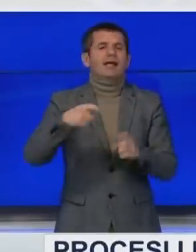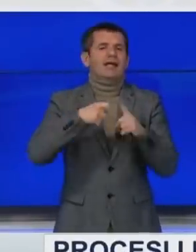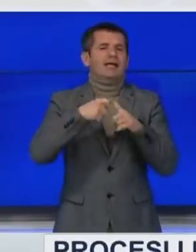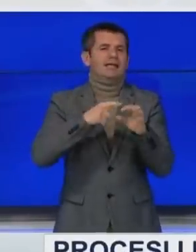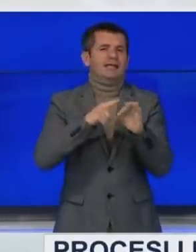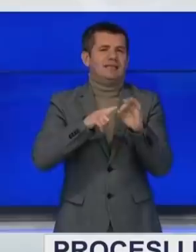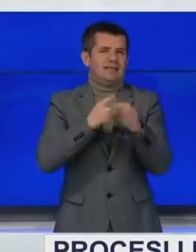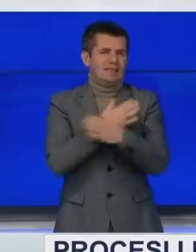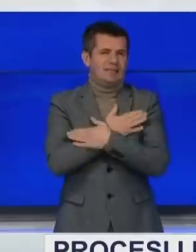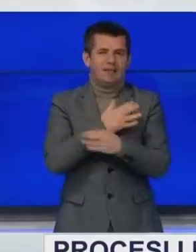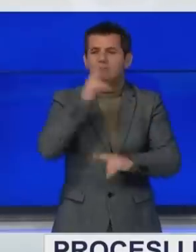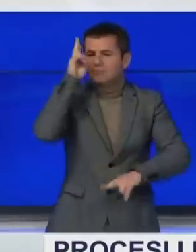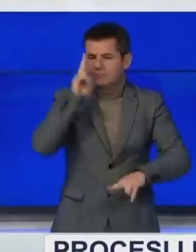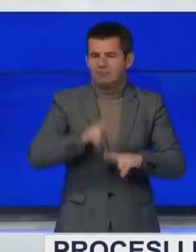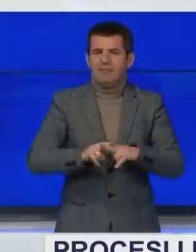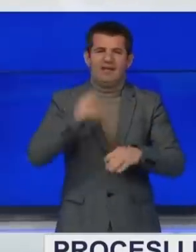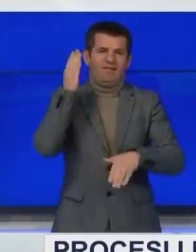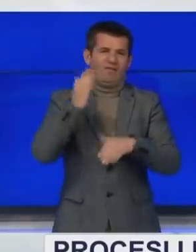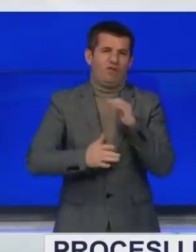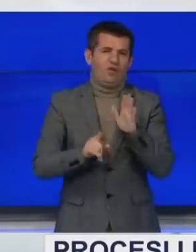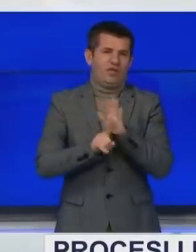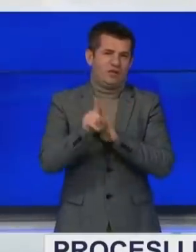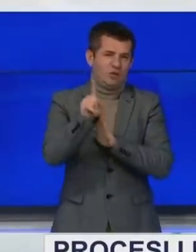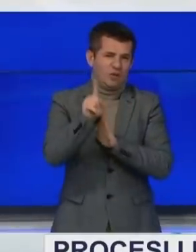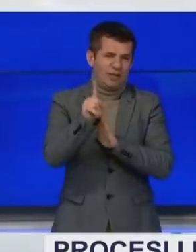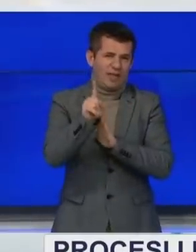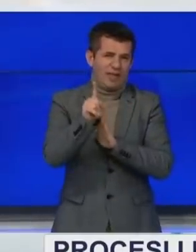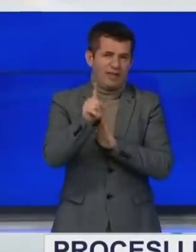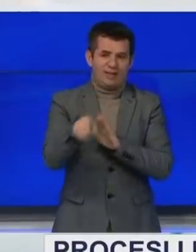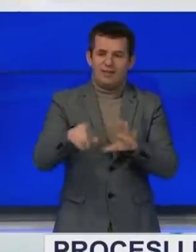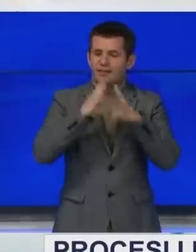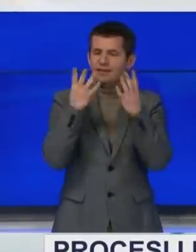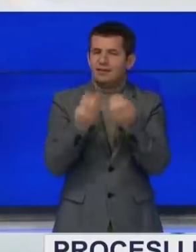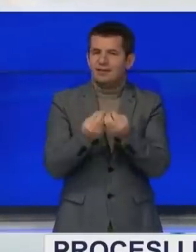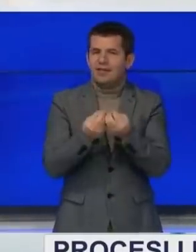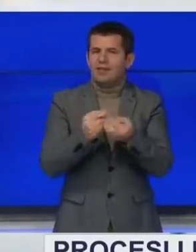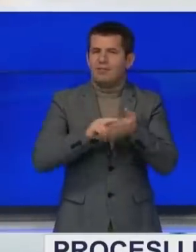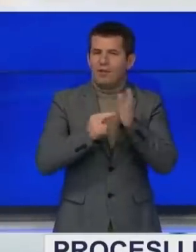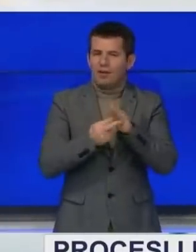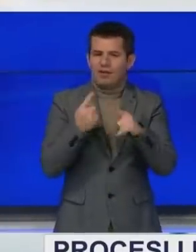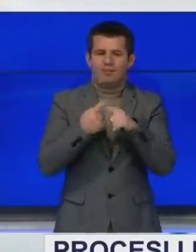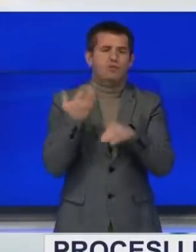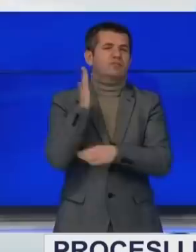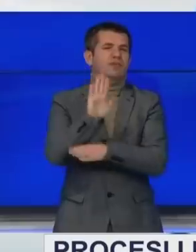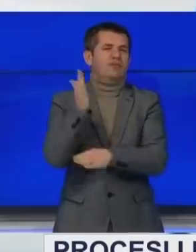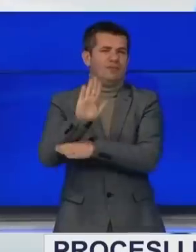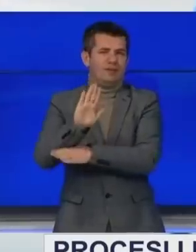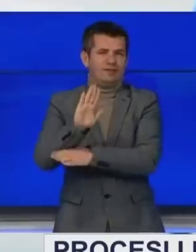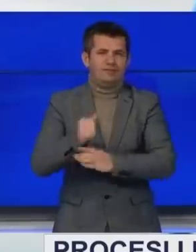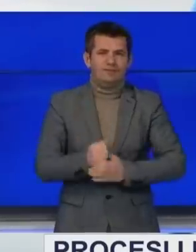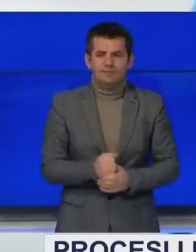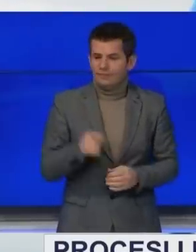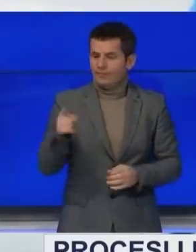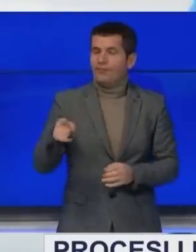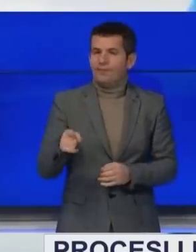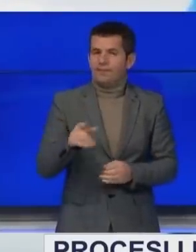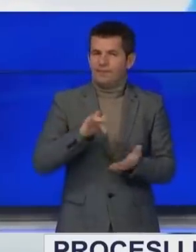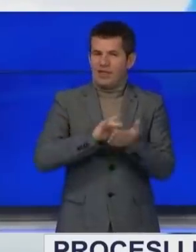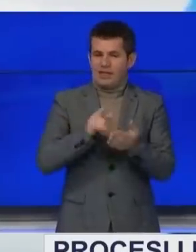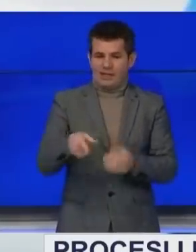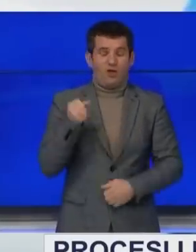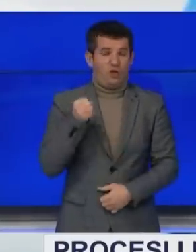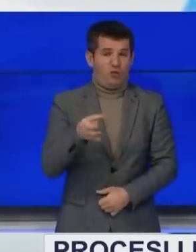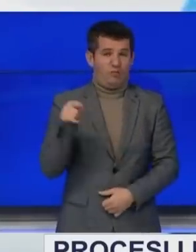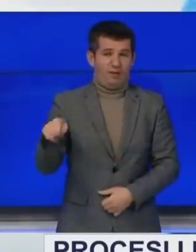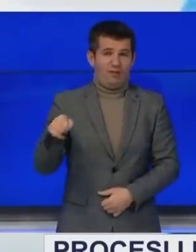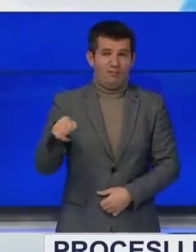bëjt të mundur shpallin e rezultat. Rezultateve për fundimtare për subjekteve politike dhe kandidatët. Qandra e numërimi dhe rezultateve është duke